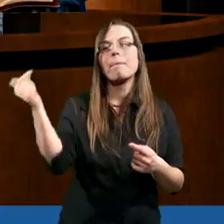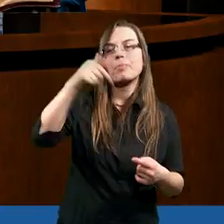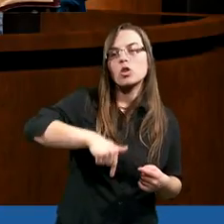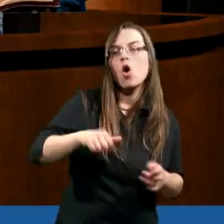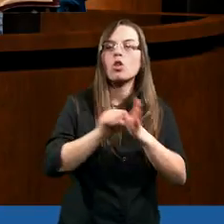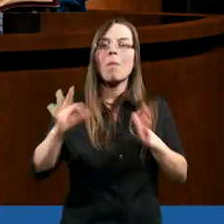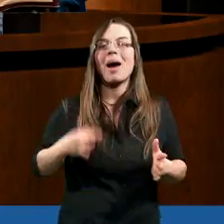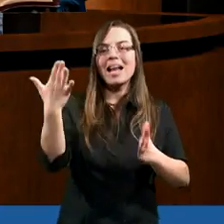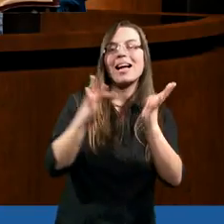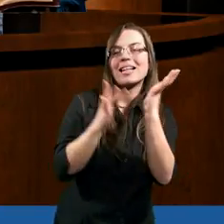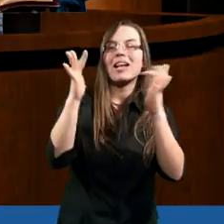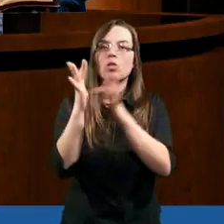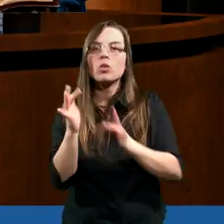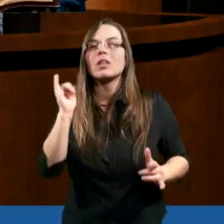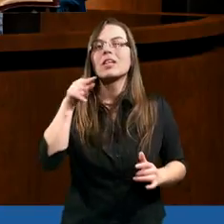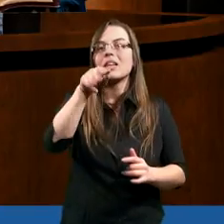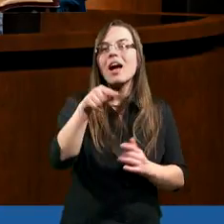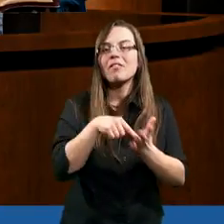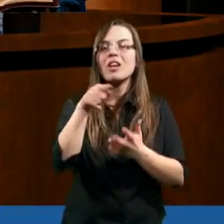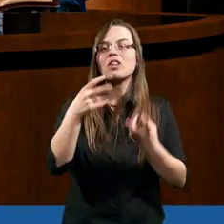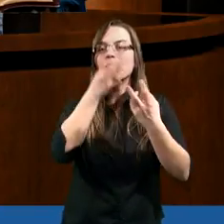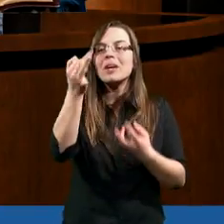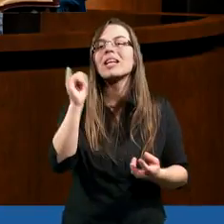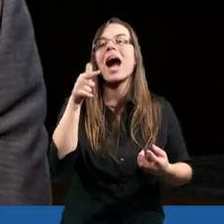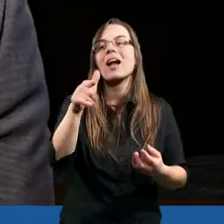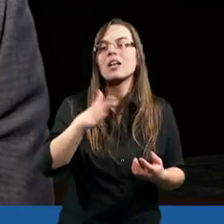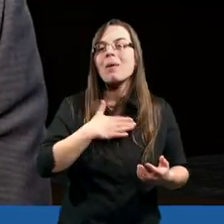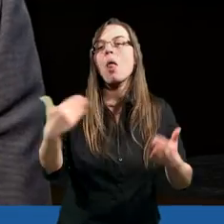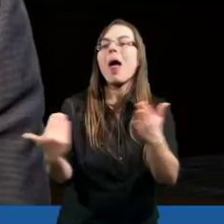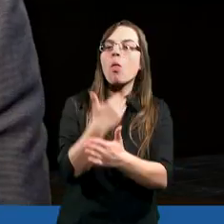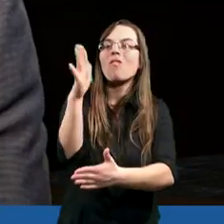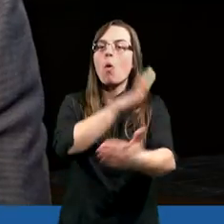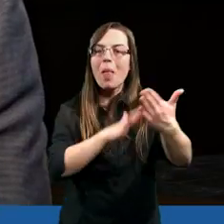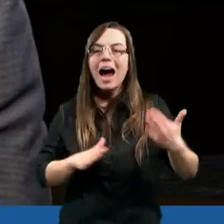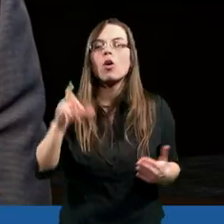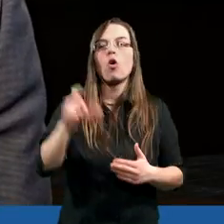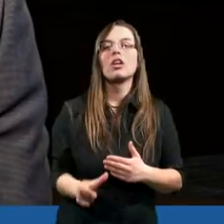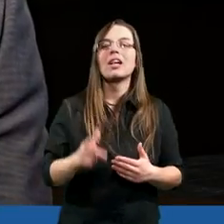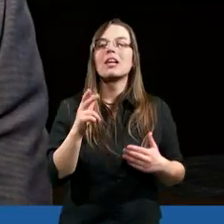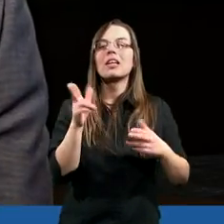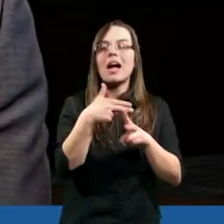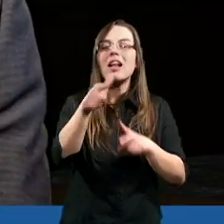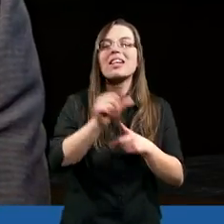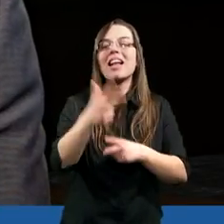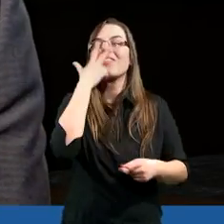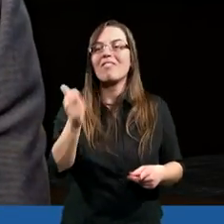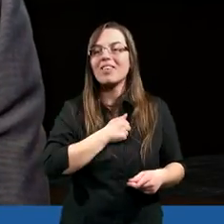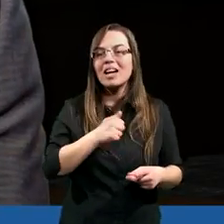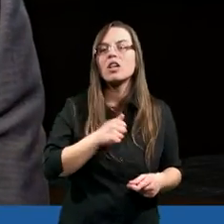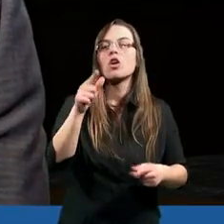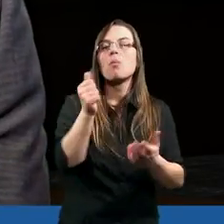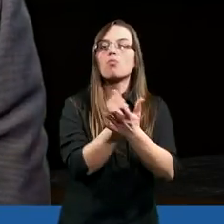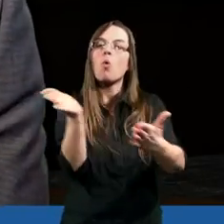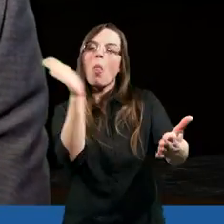przychodzi do Pana Jezusa i tam się pyta, jak to się on ma na nowo narodzić. I wtedy mu Panie Jezus wyjaśnią, że